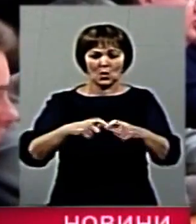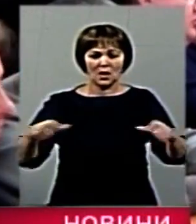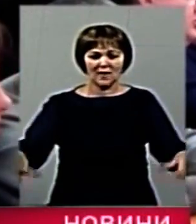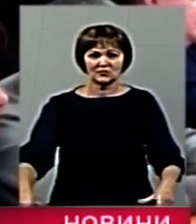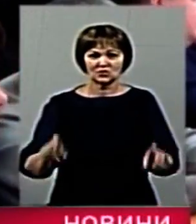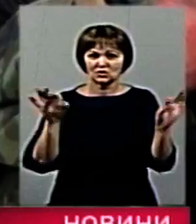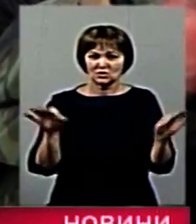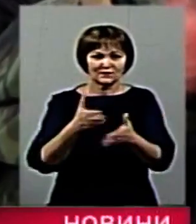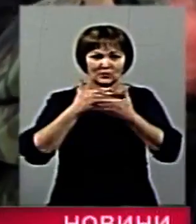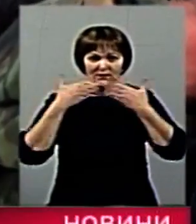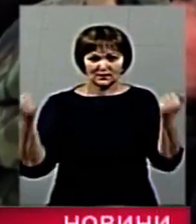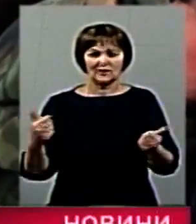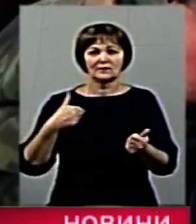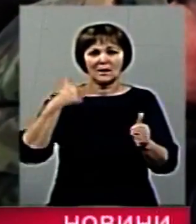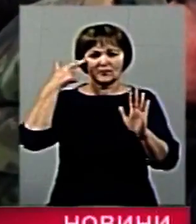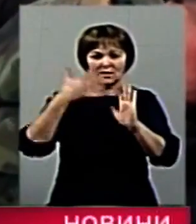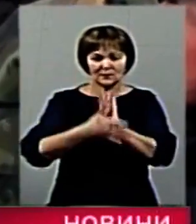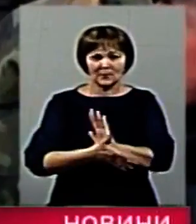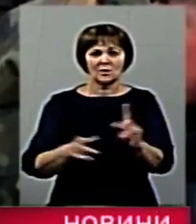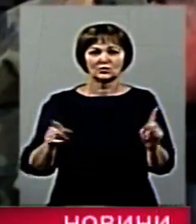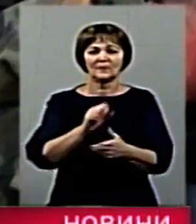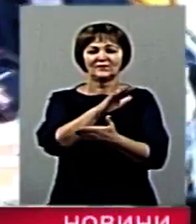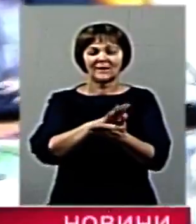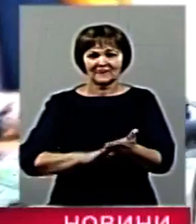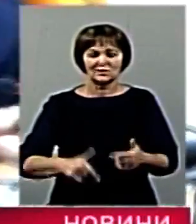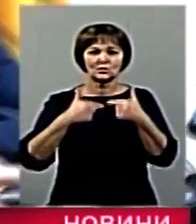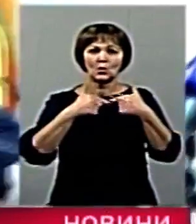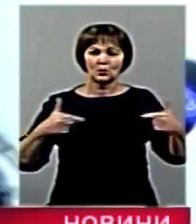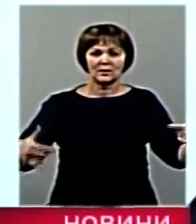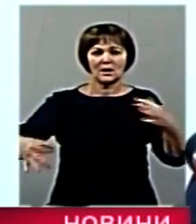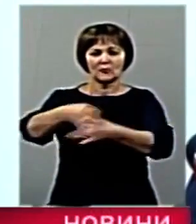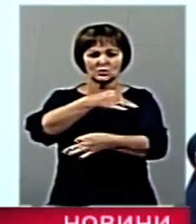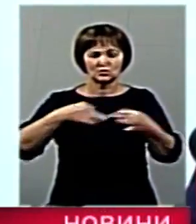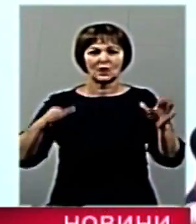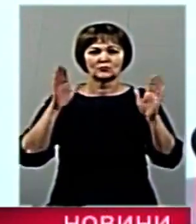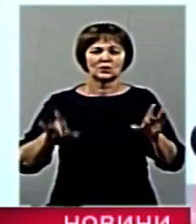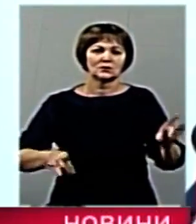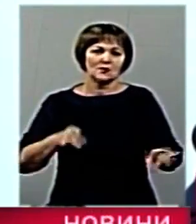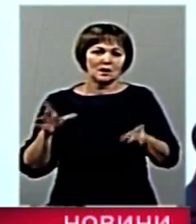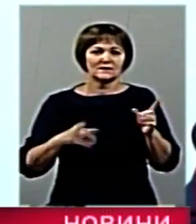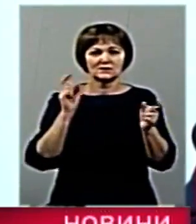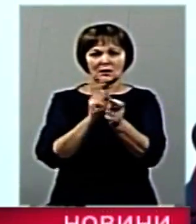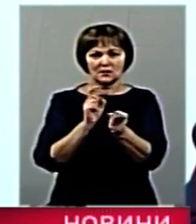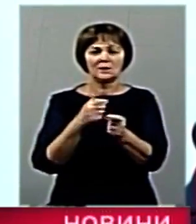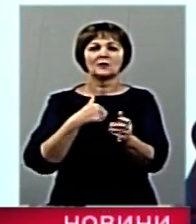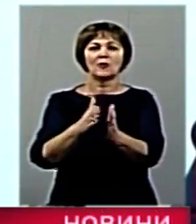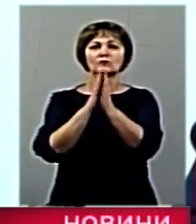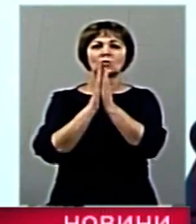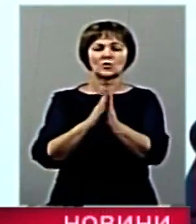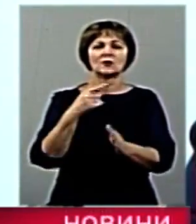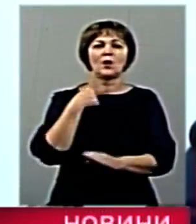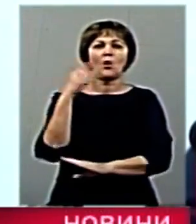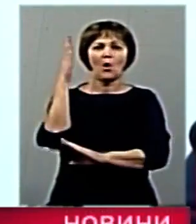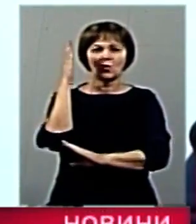був, я бачу на це все. Я розумію, що далі будь обсуждення визовують нерви і скандали. Я предлагаю питання ставити на голосування.